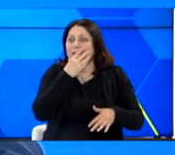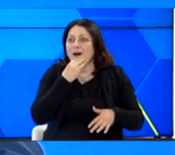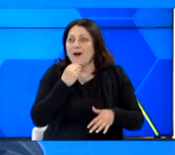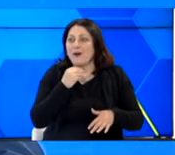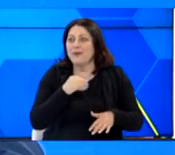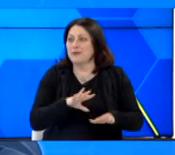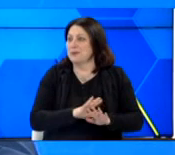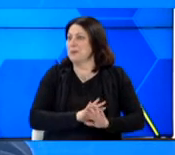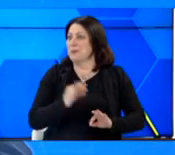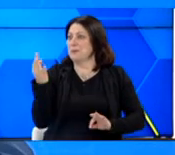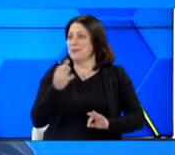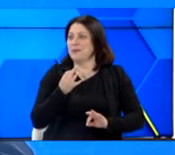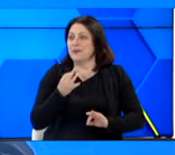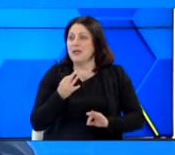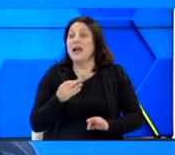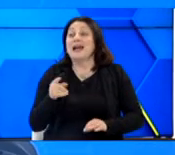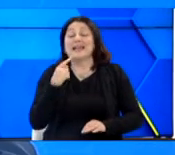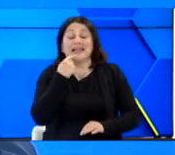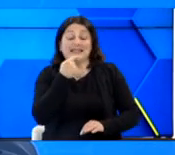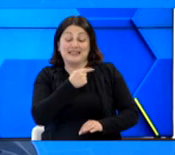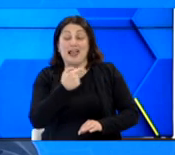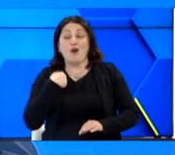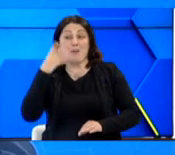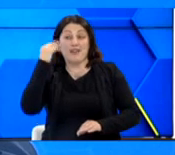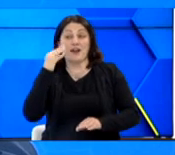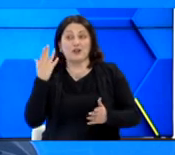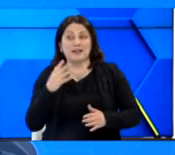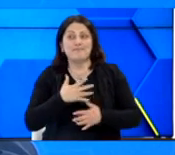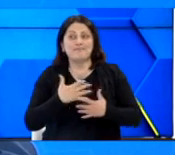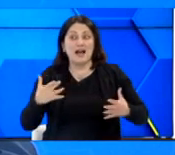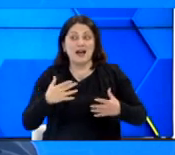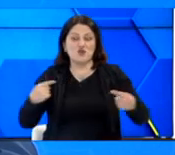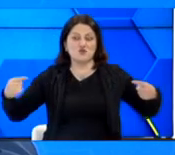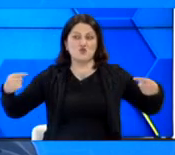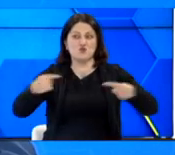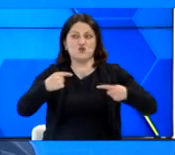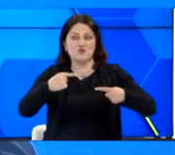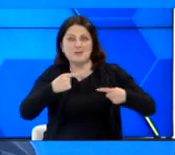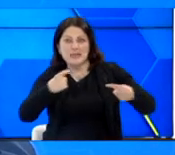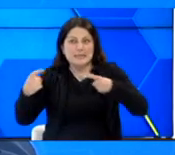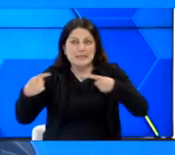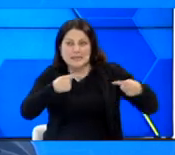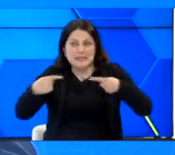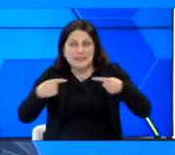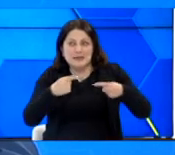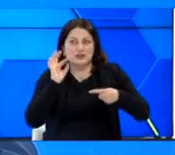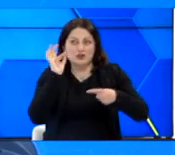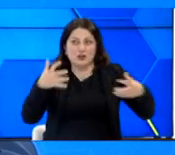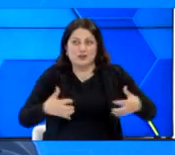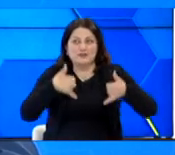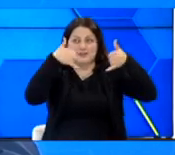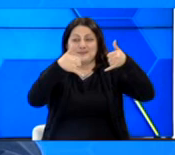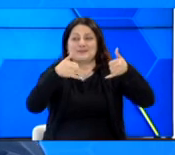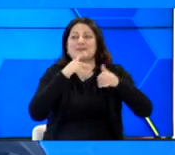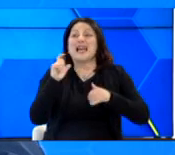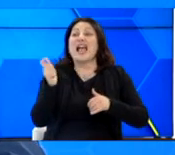από ό,τι μαθαίνω, Νικολέτα, ο μεγάλος μας αντίπαλος που θα διεκδικήσουμε το τρόπεο είναι η